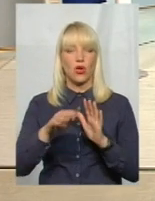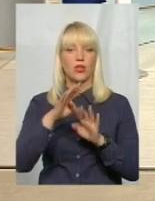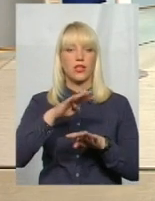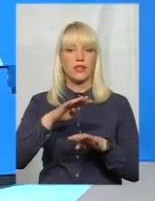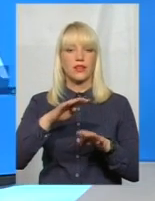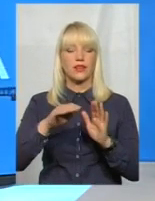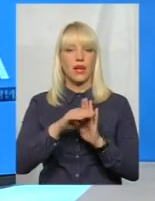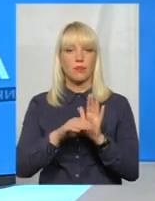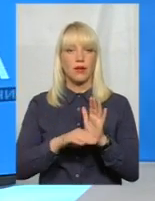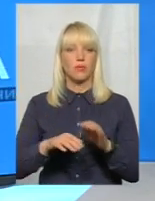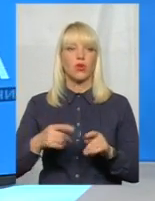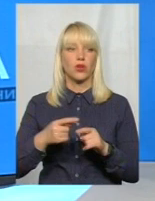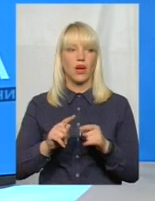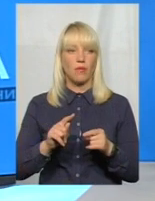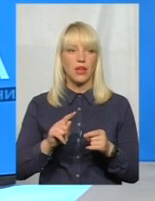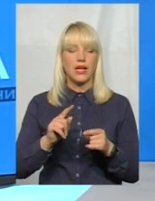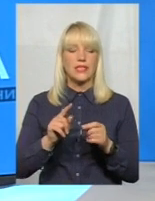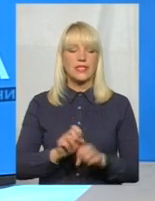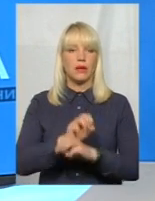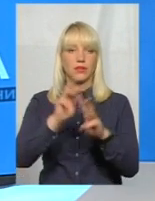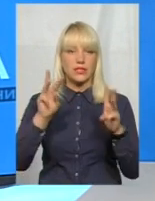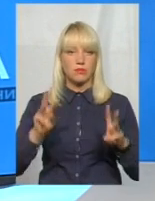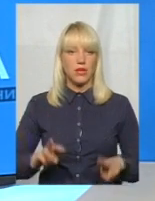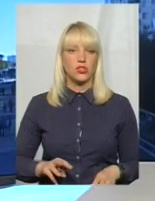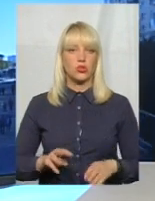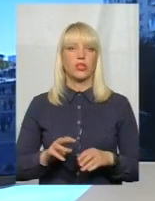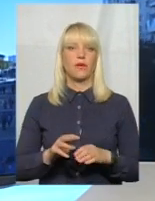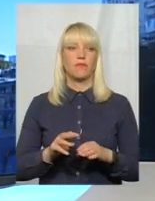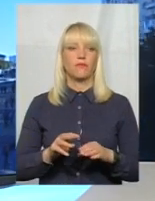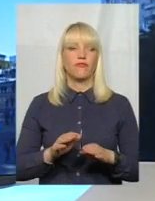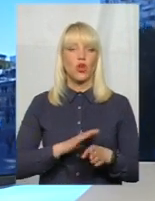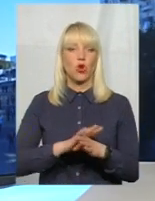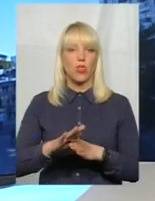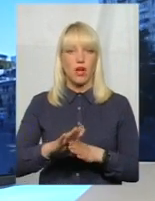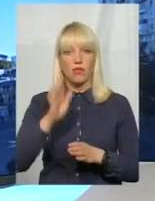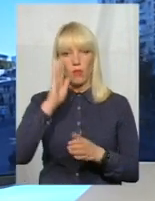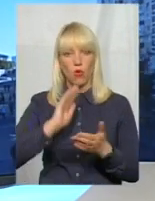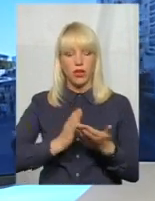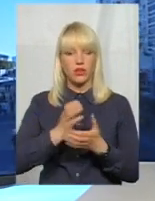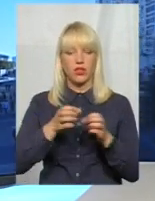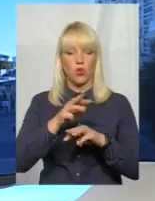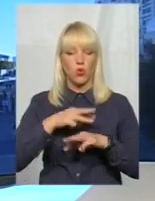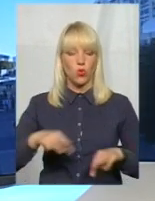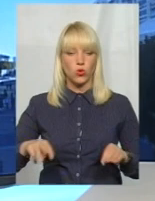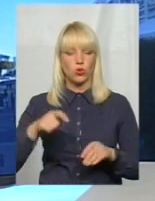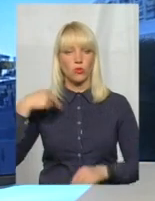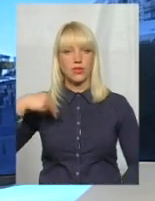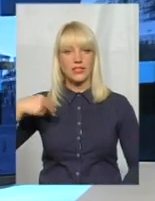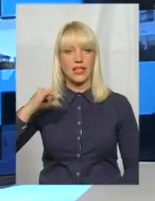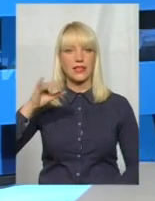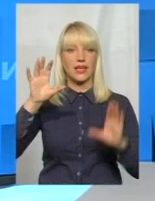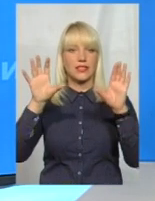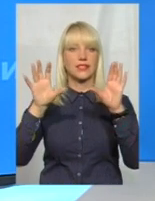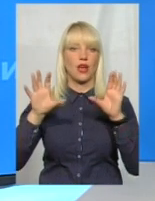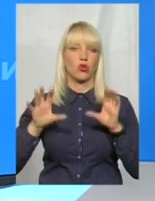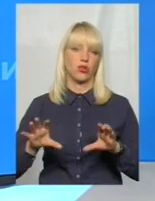забезпечує виконання політики уряду, президента і чинного законодавства.